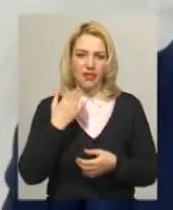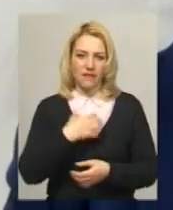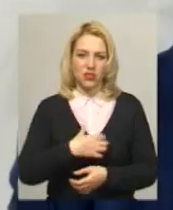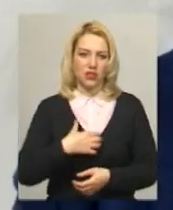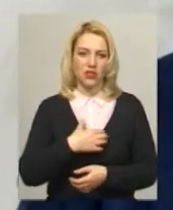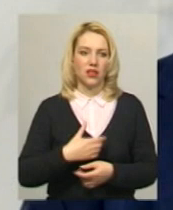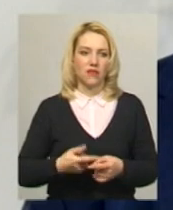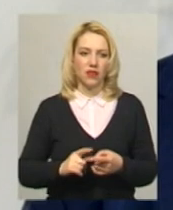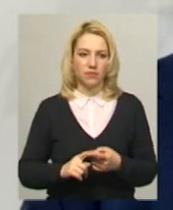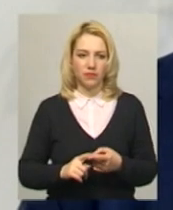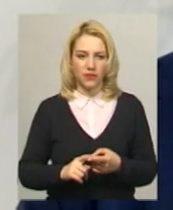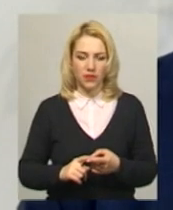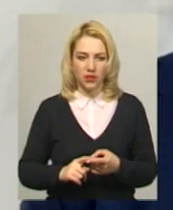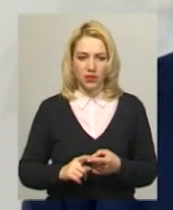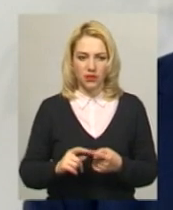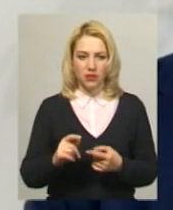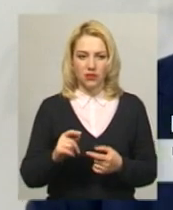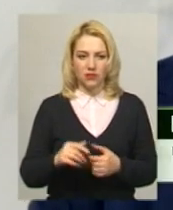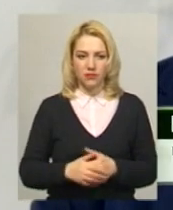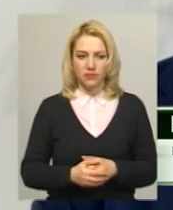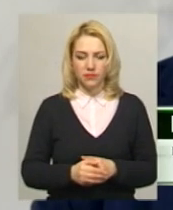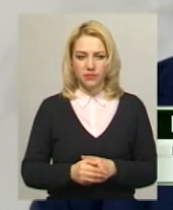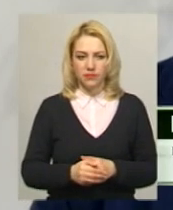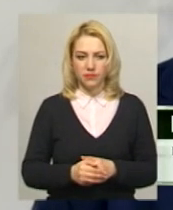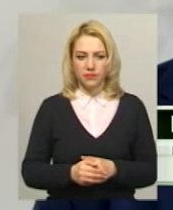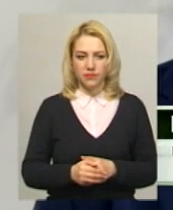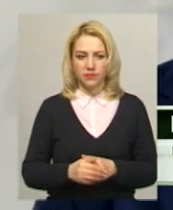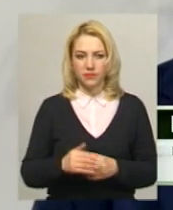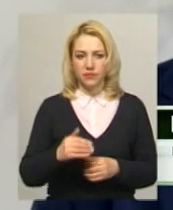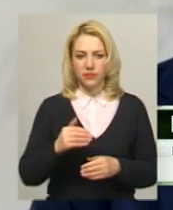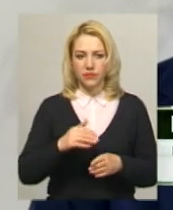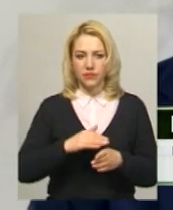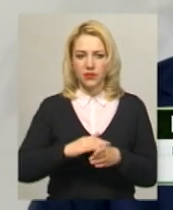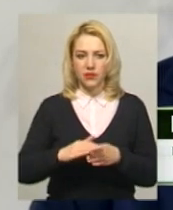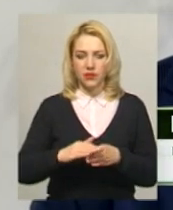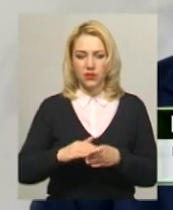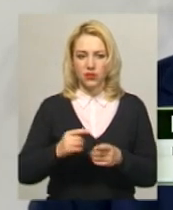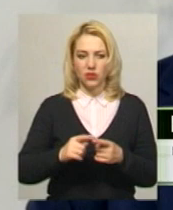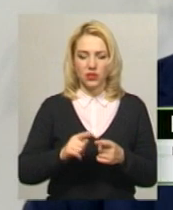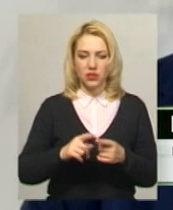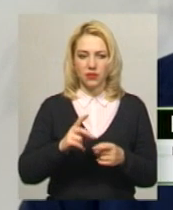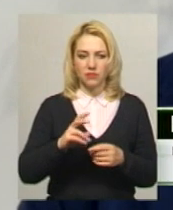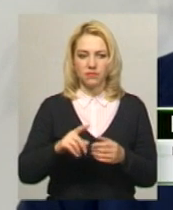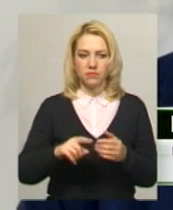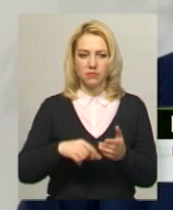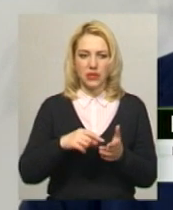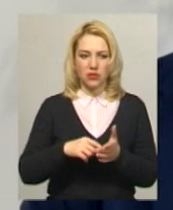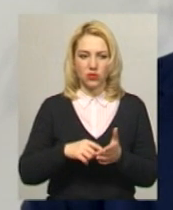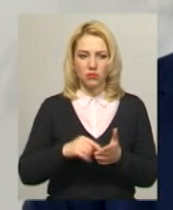Після чого фахівці приймають до комунального старства, здійснюється виїзд на місто і безпосередньо